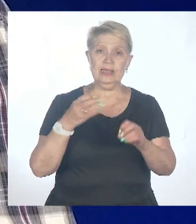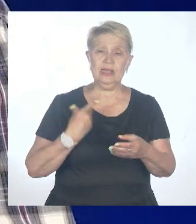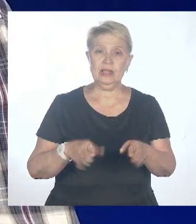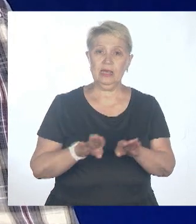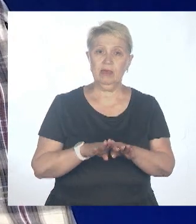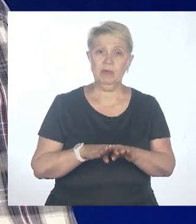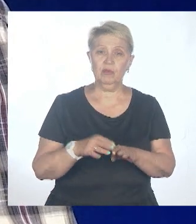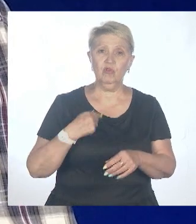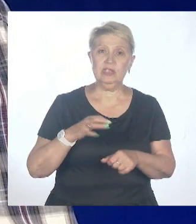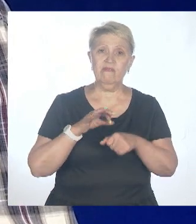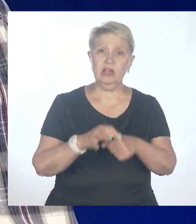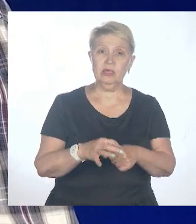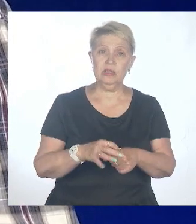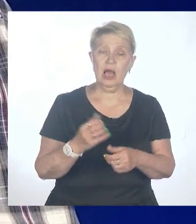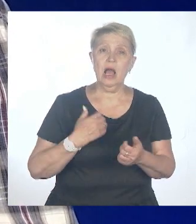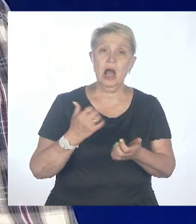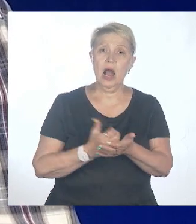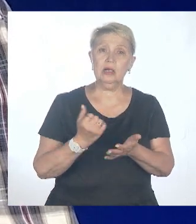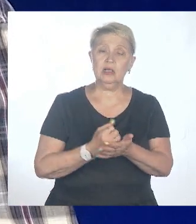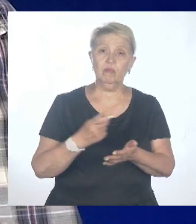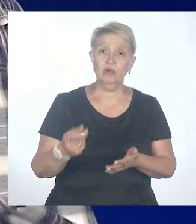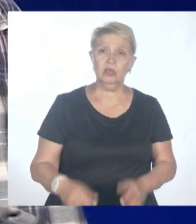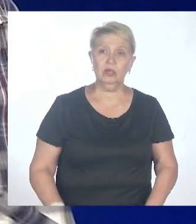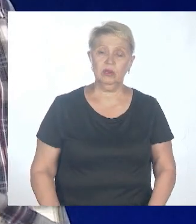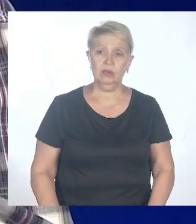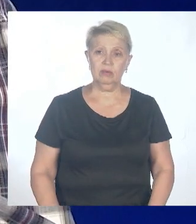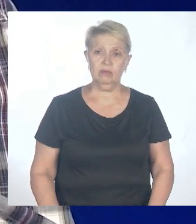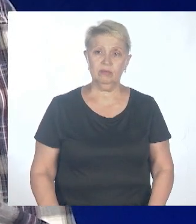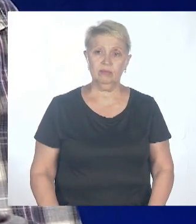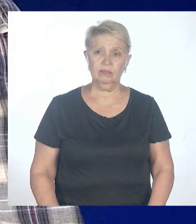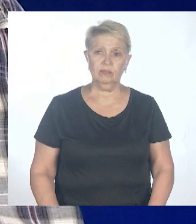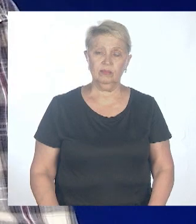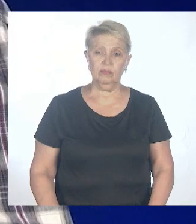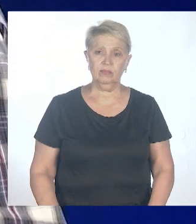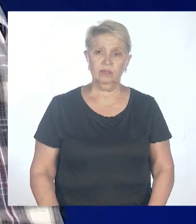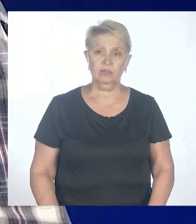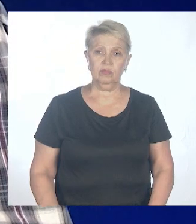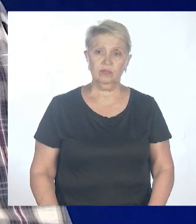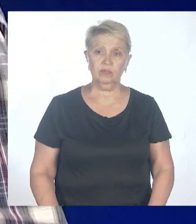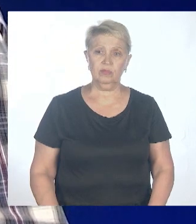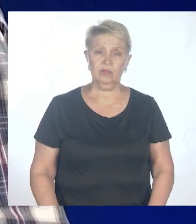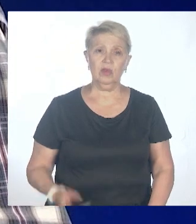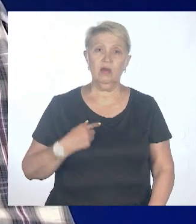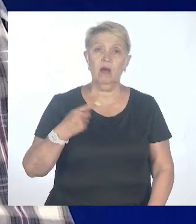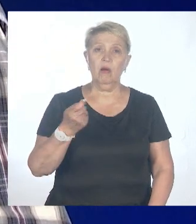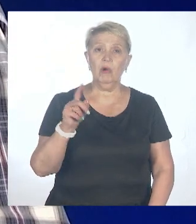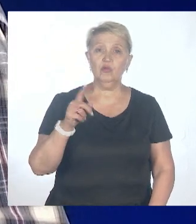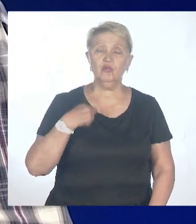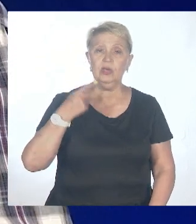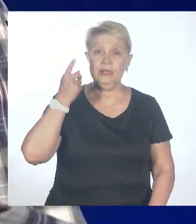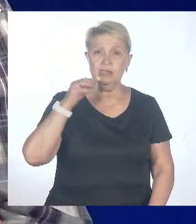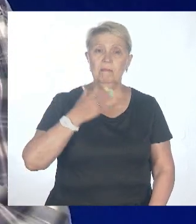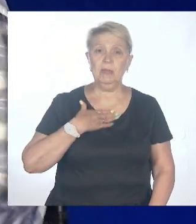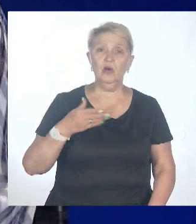разработки и ведутся до сих пор. В подавляющем большинстве случаев они, как вы понимаете, под грифом, и мы о них мало что знаем, но мы точно